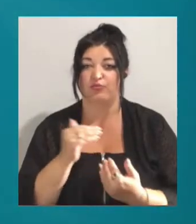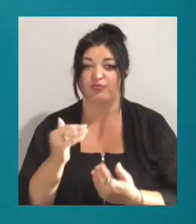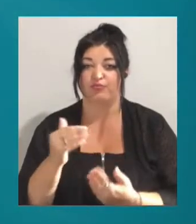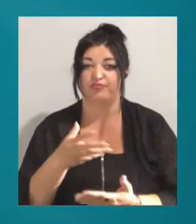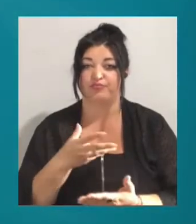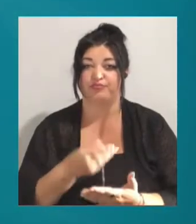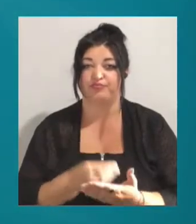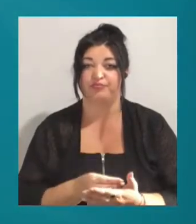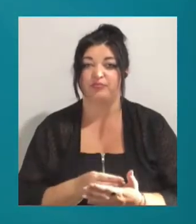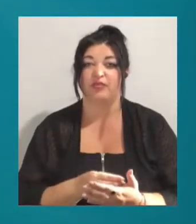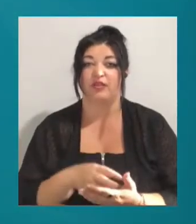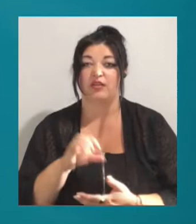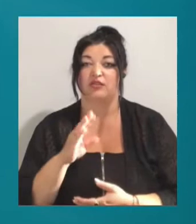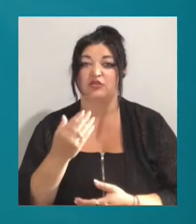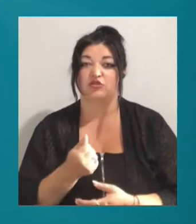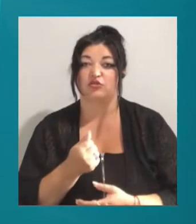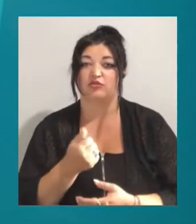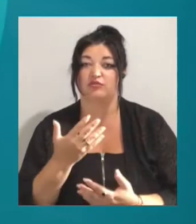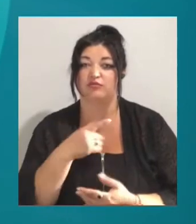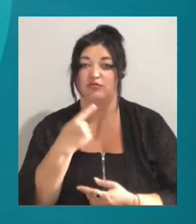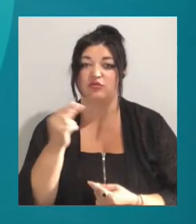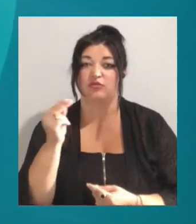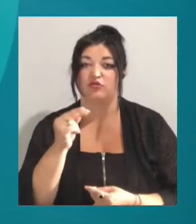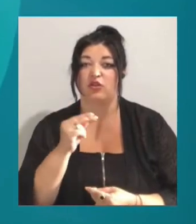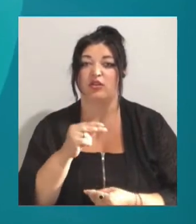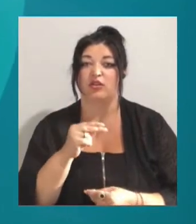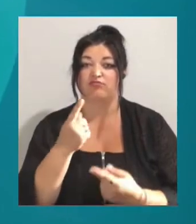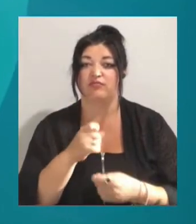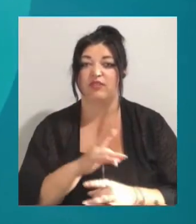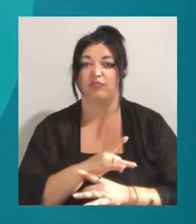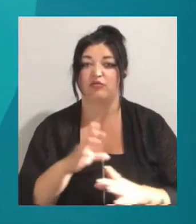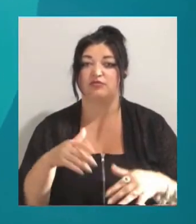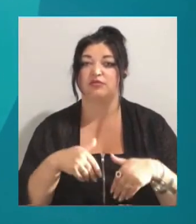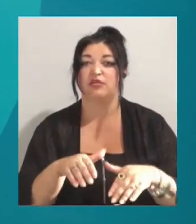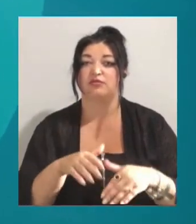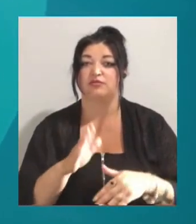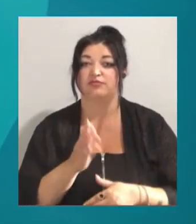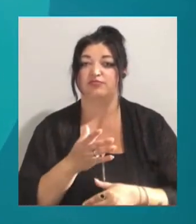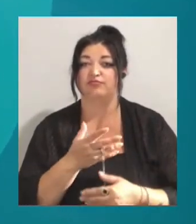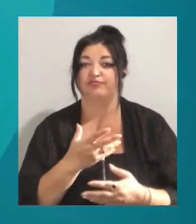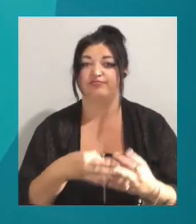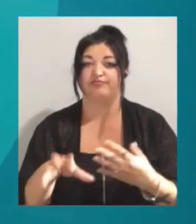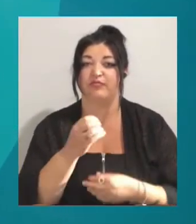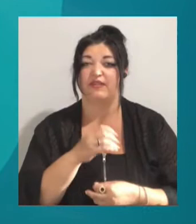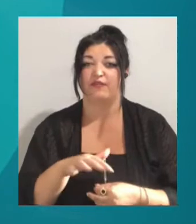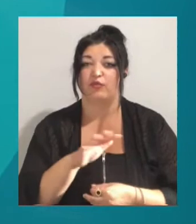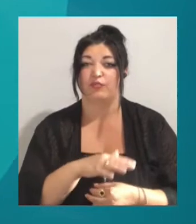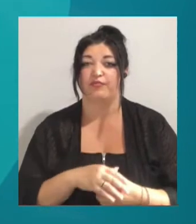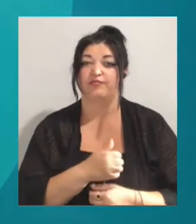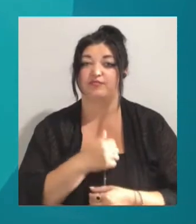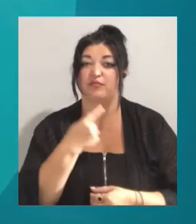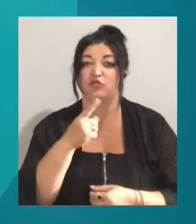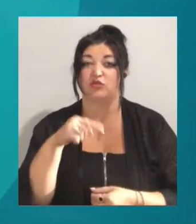Юджин Блек каже, ці навчання – демонстрація рішучості США щодо захисту Європи. Військовий також зазначив, цього року учасникам навчань